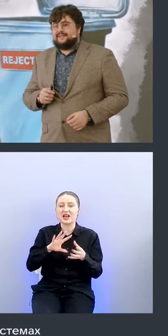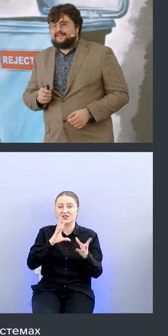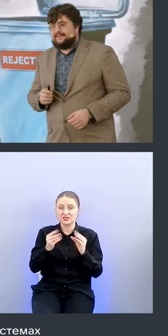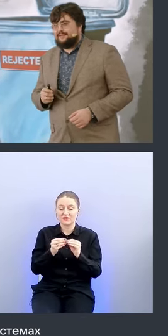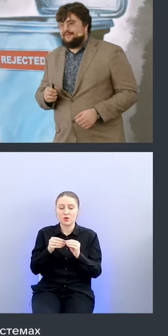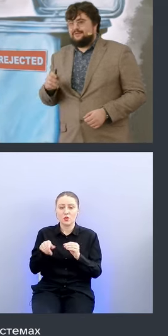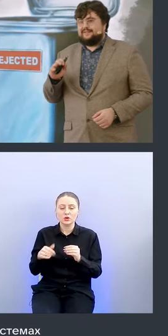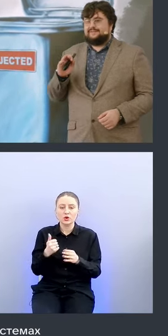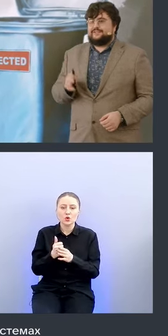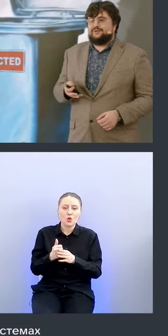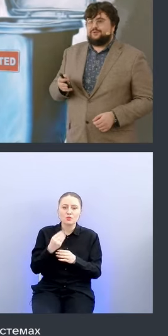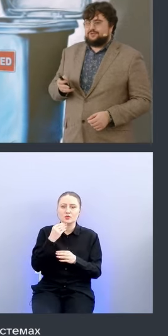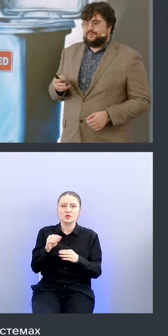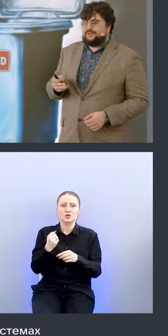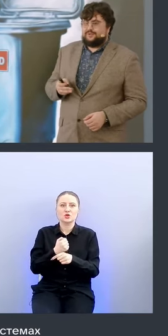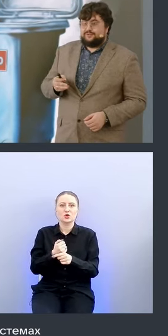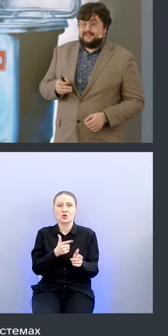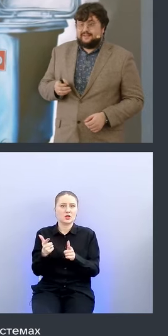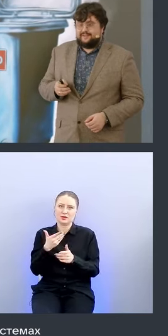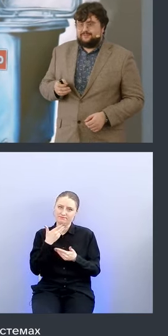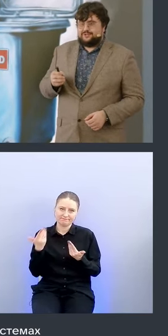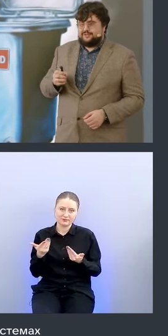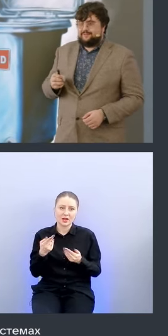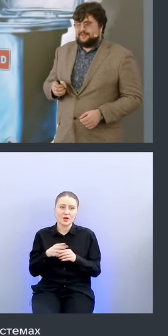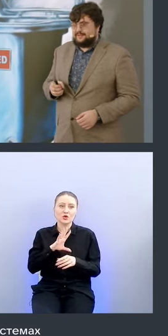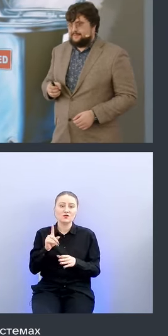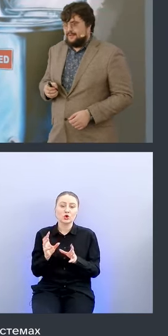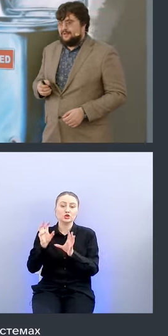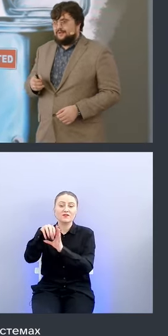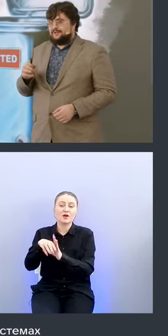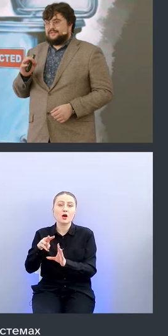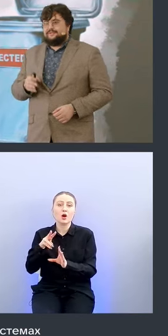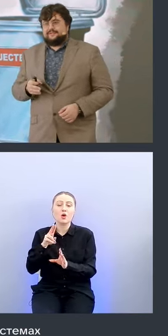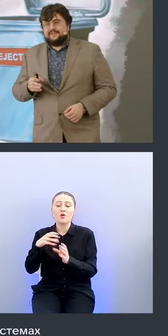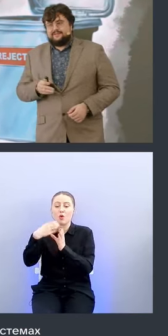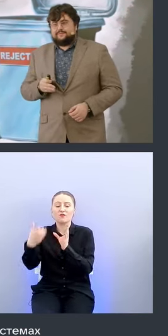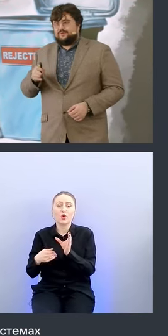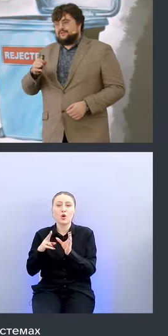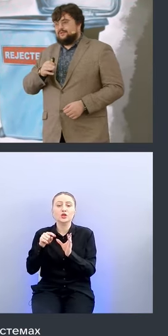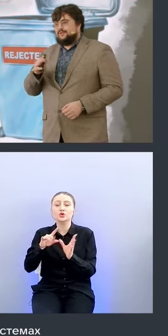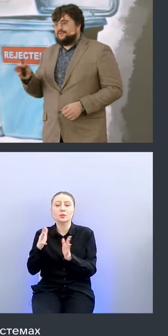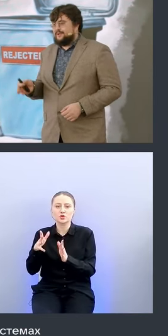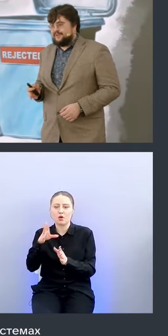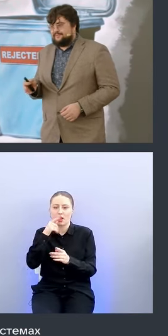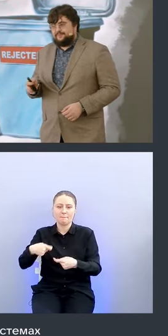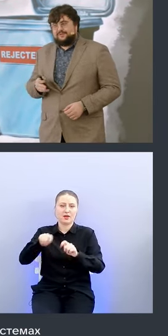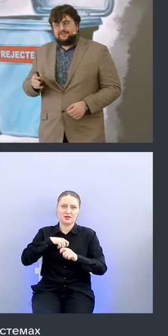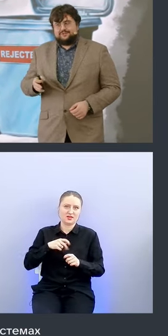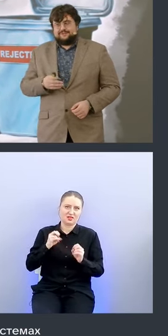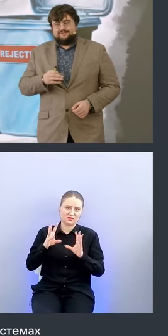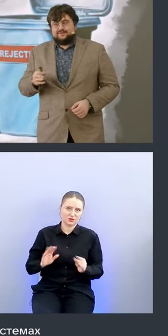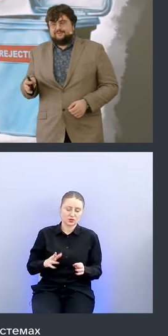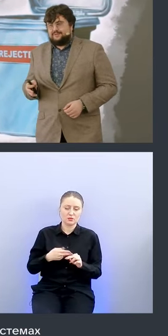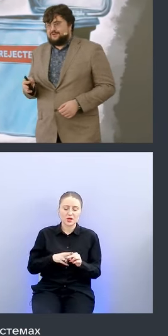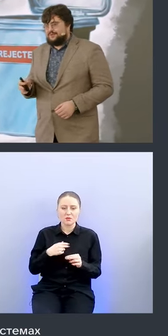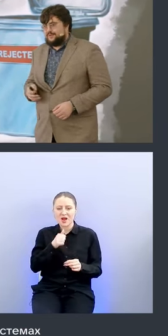не доделан и он не все то что происходит в контейнере может нам передать то есть после долгих экспериментов мы поняли